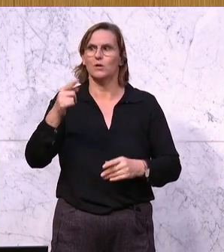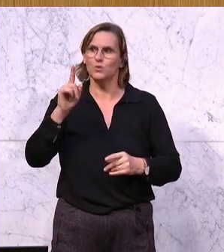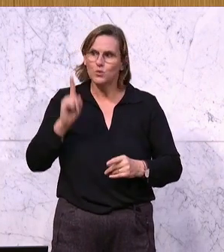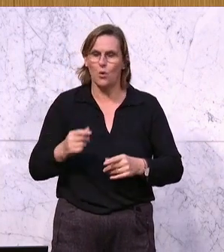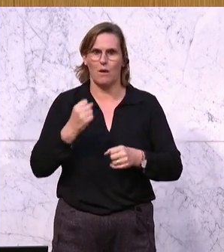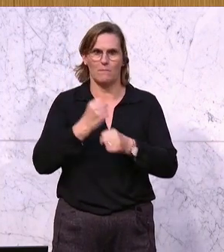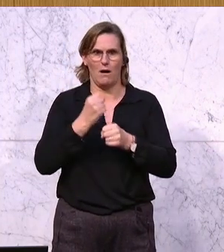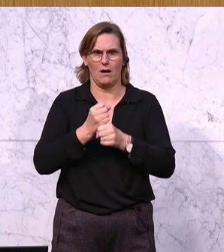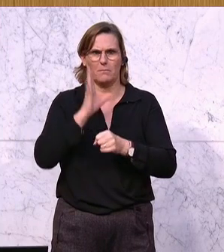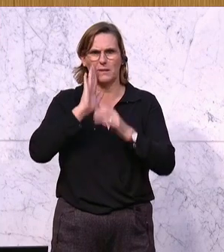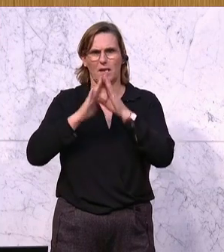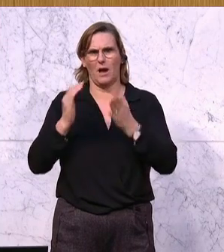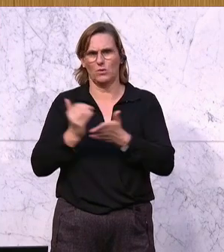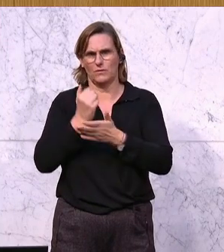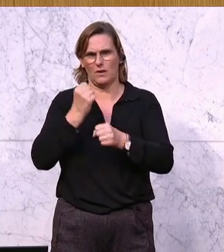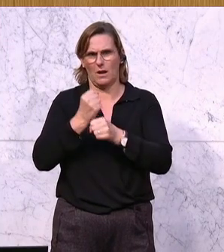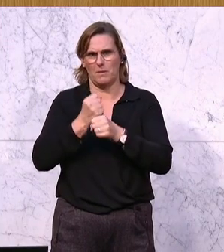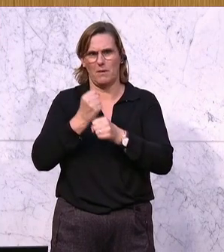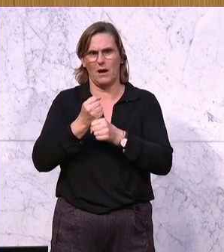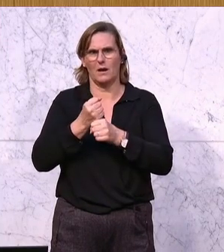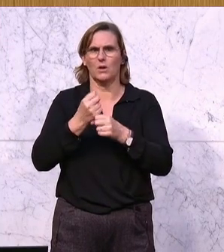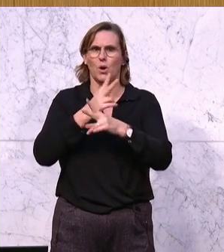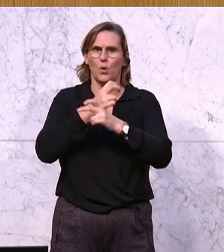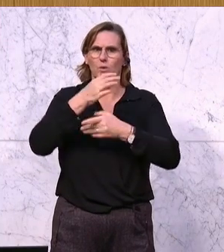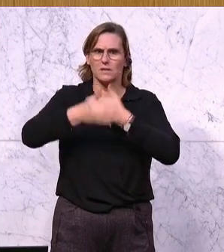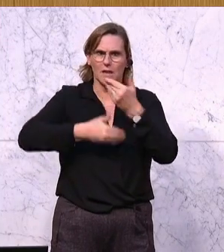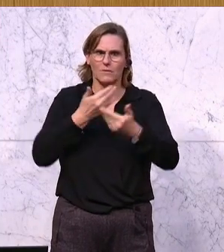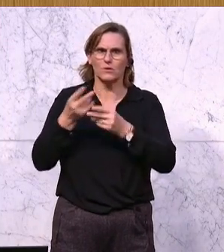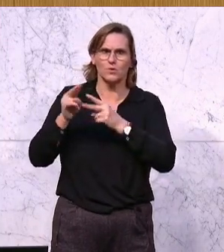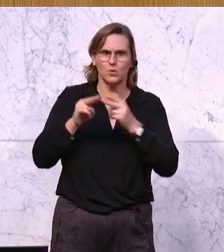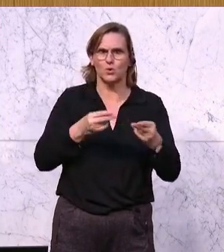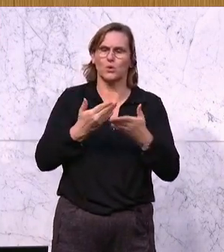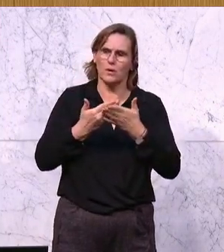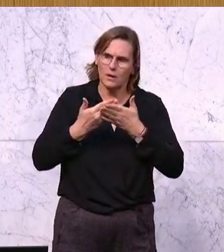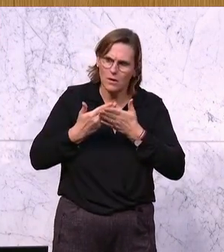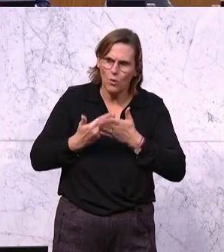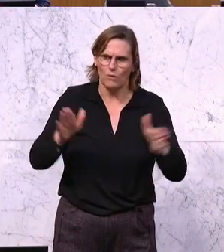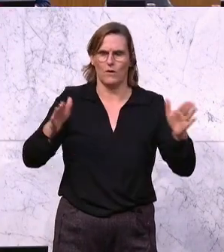machen Sie Ihre Hausaufgaben, bringen Sie die österreichische Wirtschaft zurück und machen Sie den Platz frei für Neuwahlen.